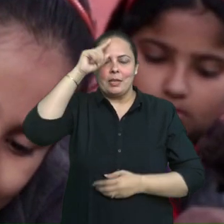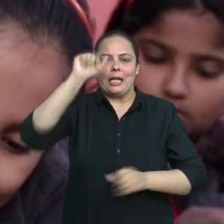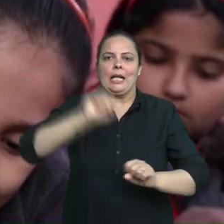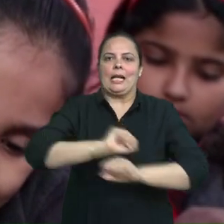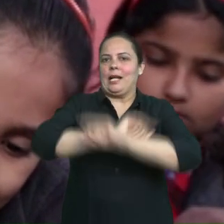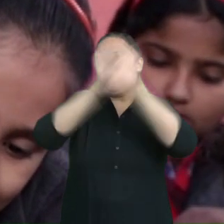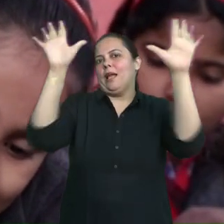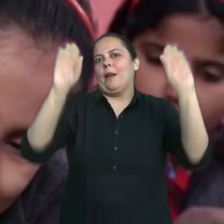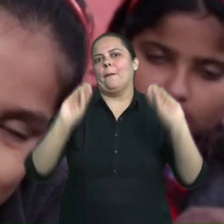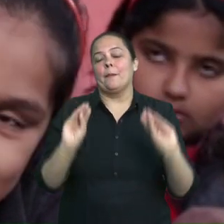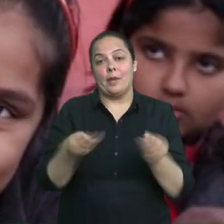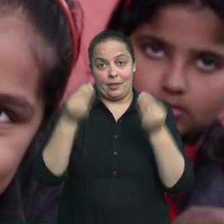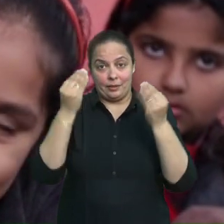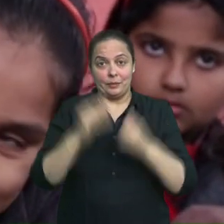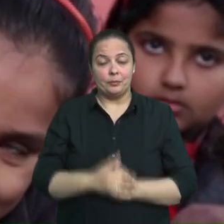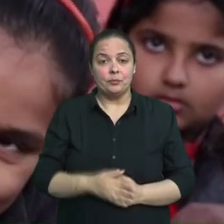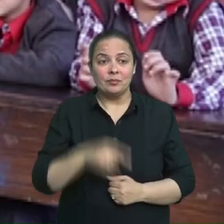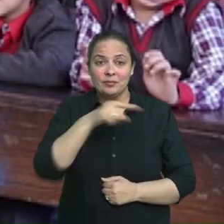बच्चों को उनकी